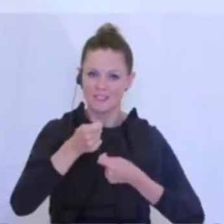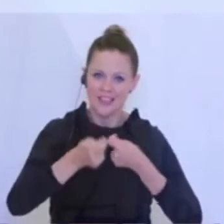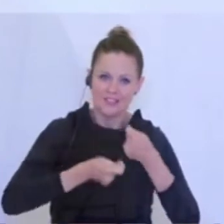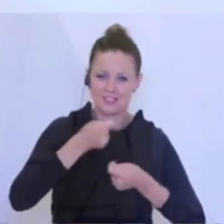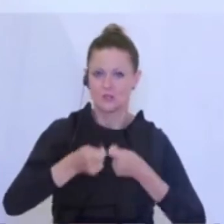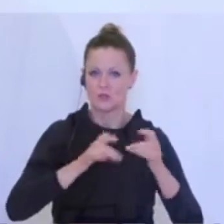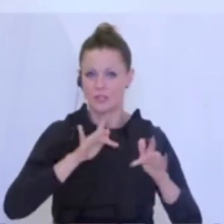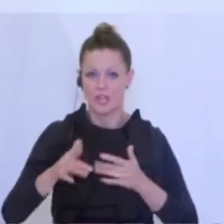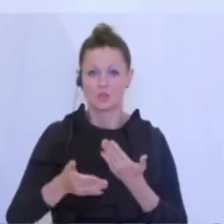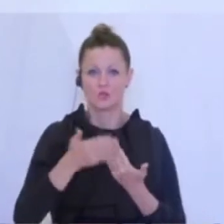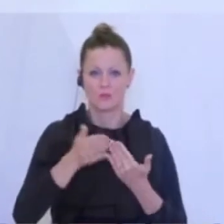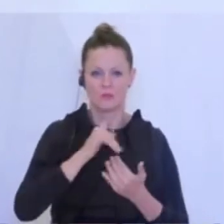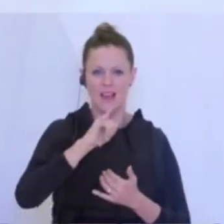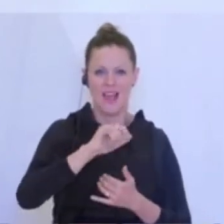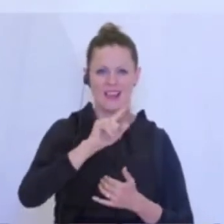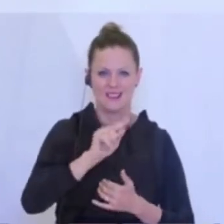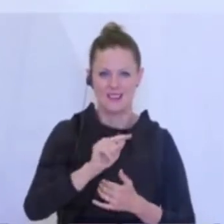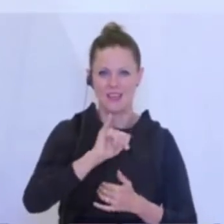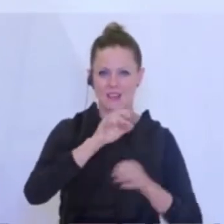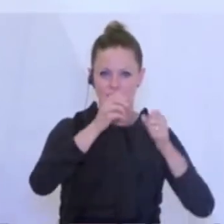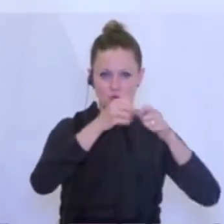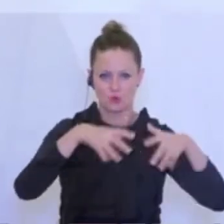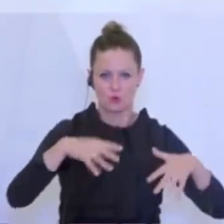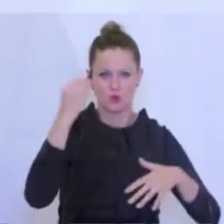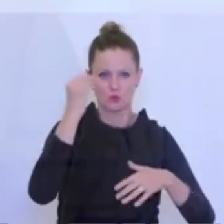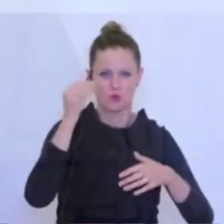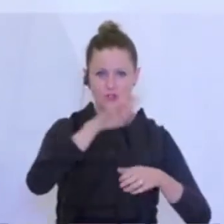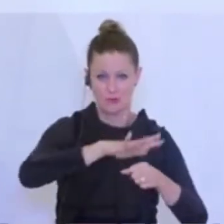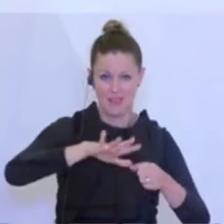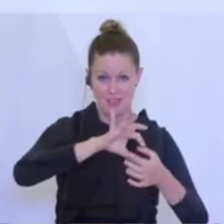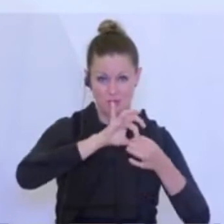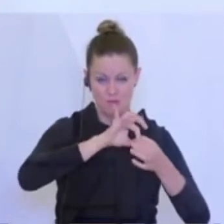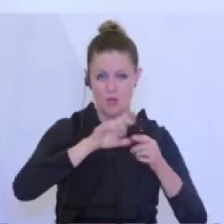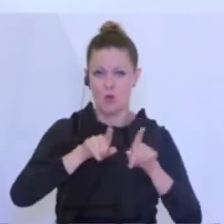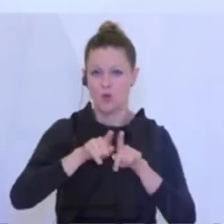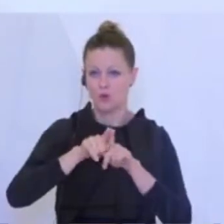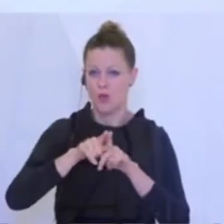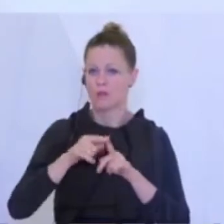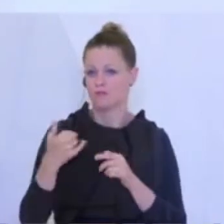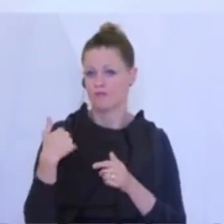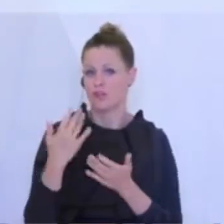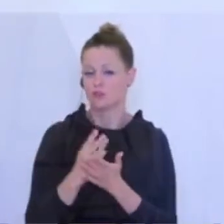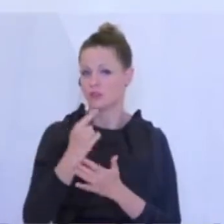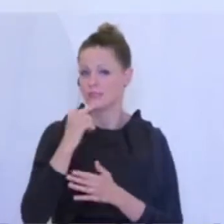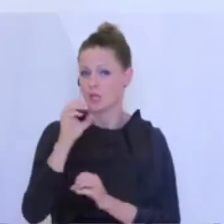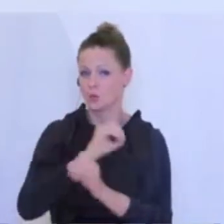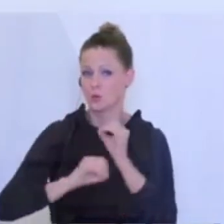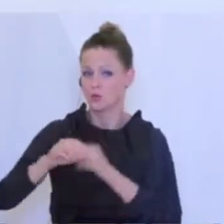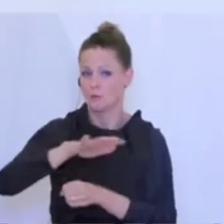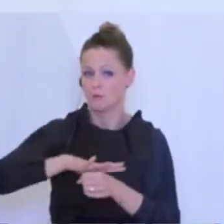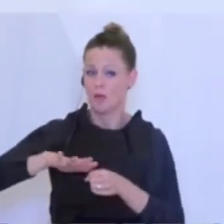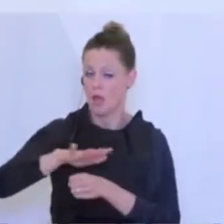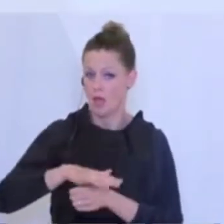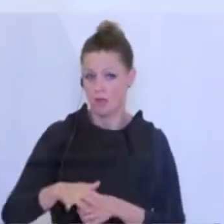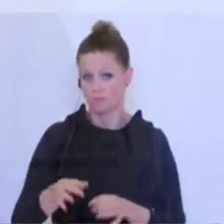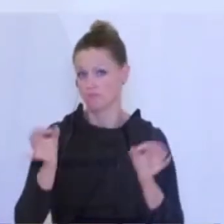genau gerade im neuen schulischen Bereich entsprechend mitdenkt. Ja, und der angesprochene ökologische Bereich ist, der kann Sie